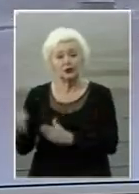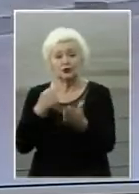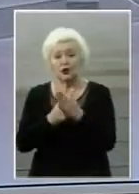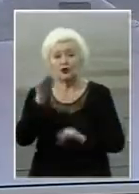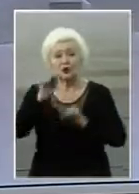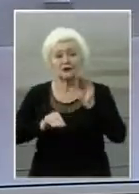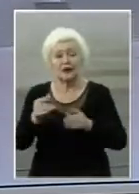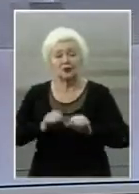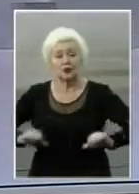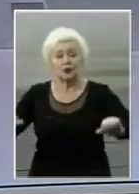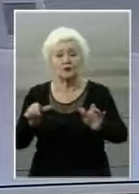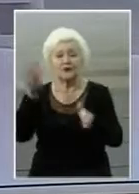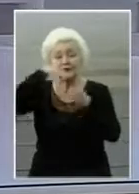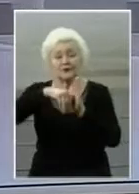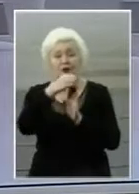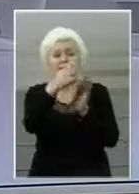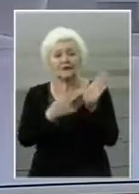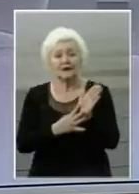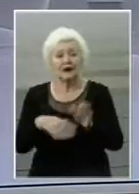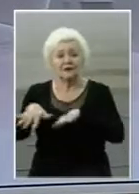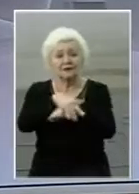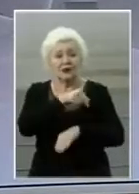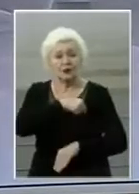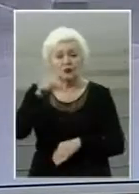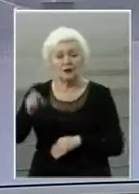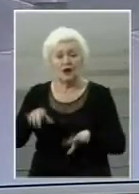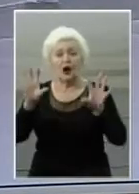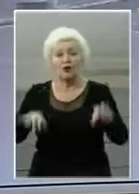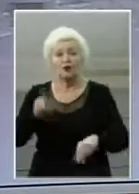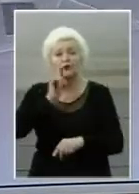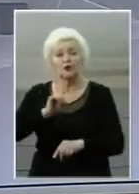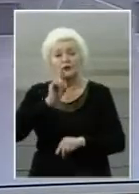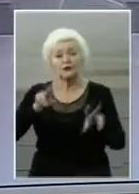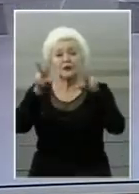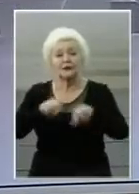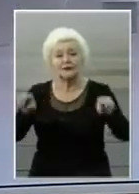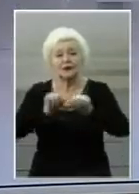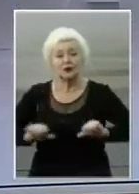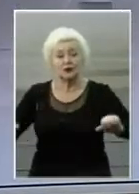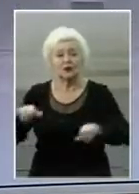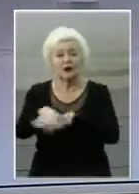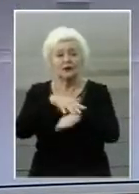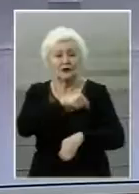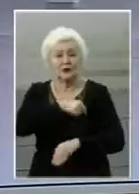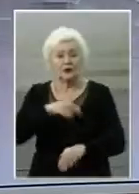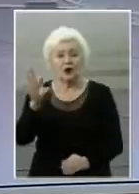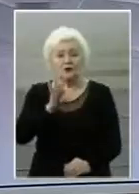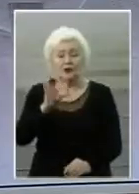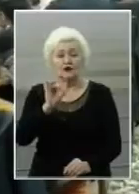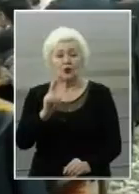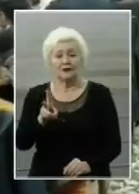До складу комісії входять 19 народних депутатів. Головою тимчасової слідчої комісії є нардеп Олена Сотник.